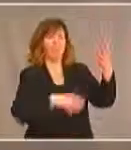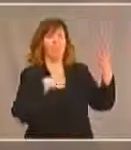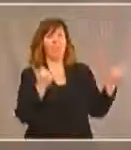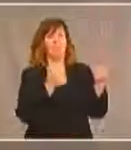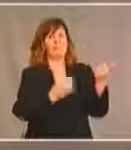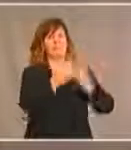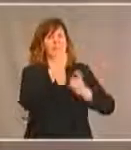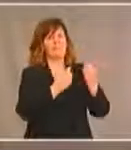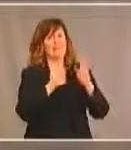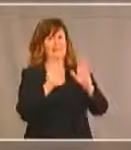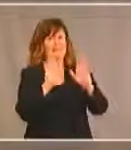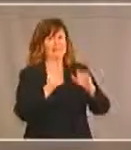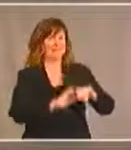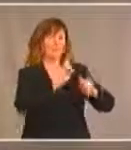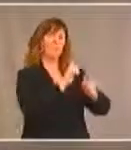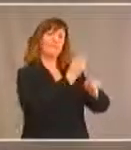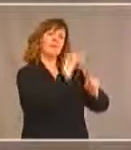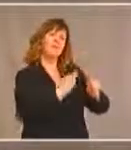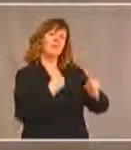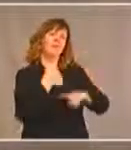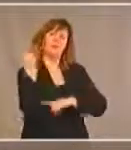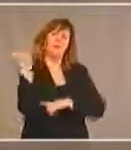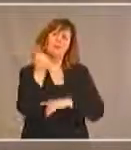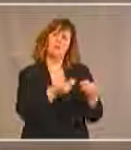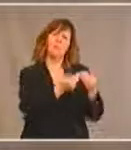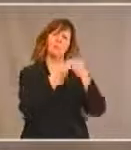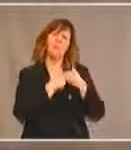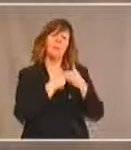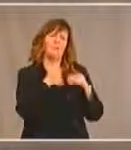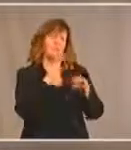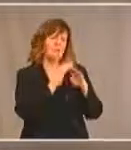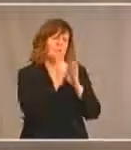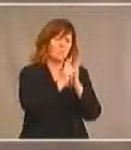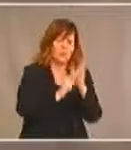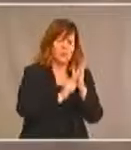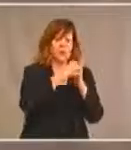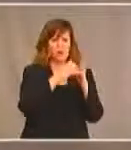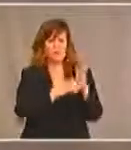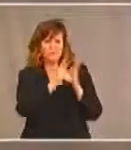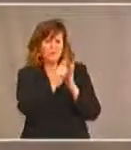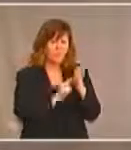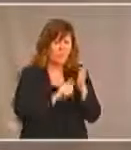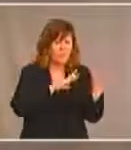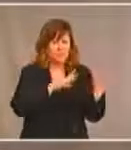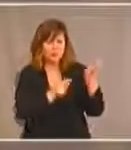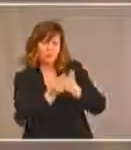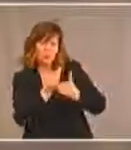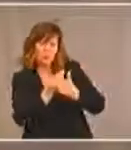Quelqu'un demande ceci. On parle de loi, de texte de loi. Y en a-t-il de nouveau?